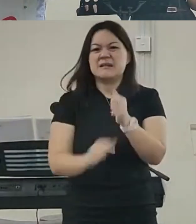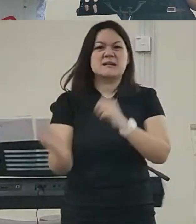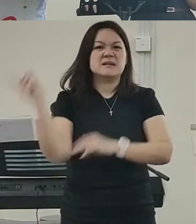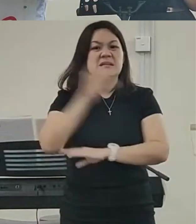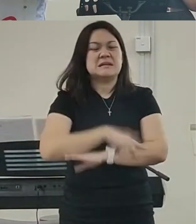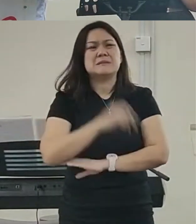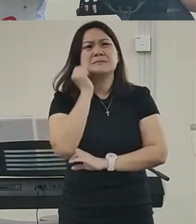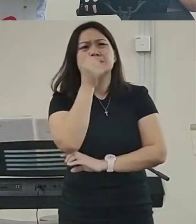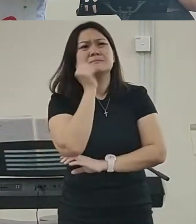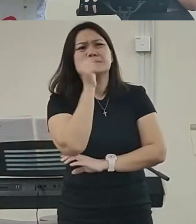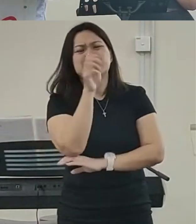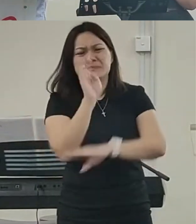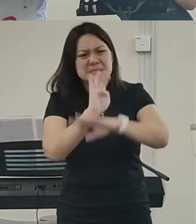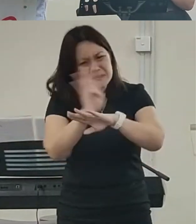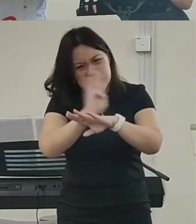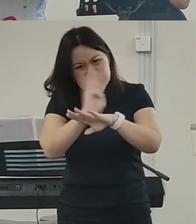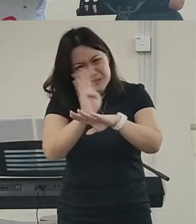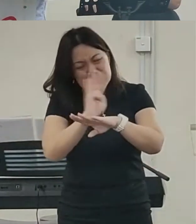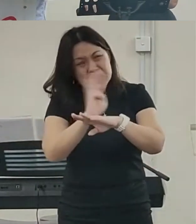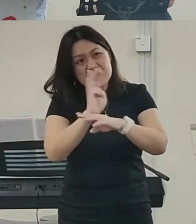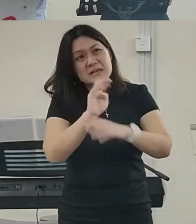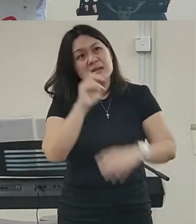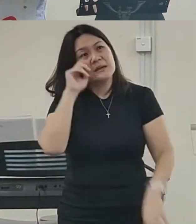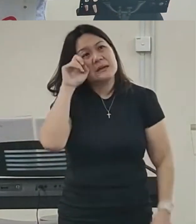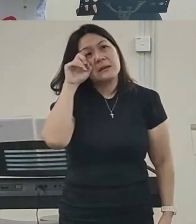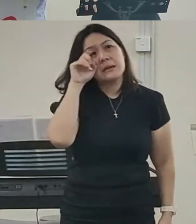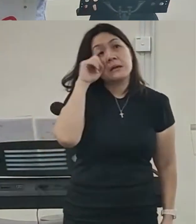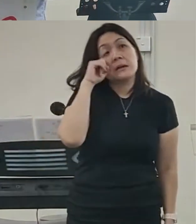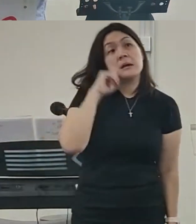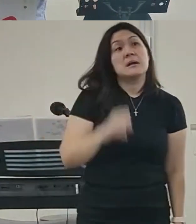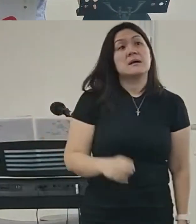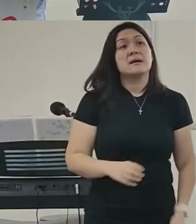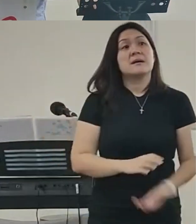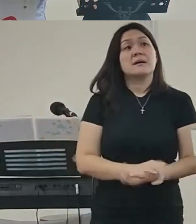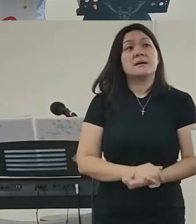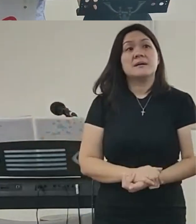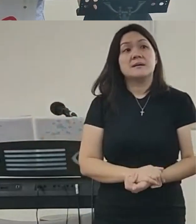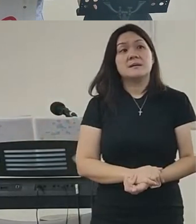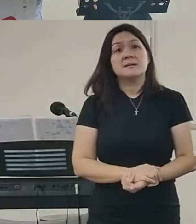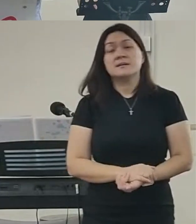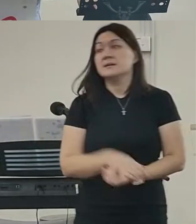然后我们在我们平常日子里面呢我们都是好像过着那个繁忙的生活一样